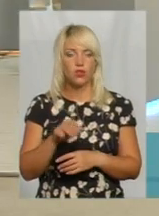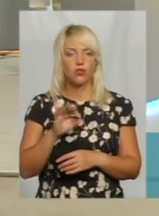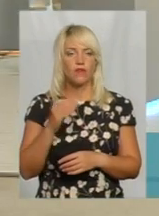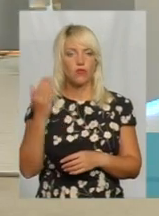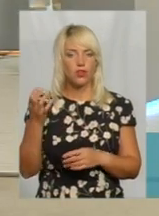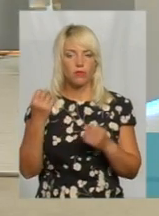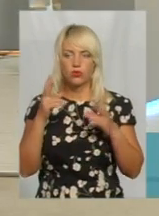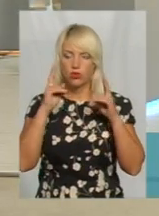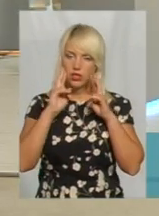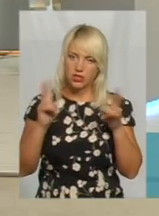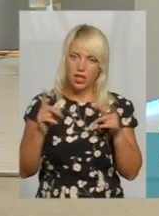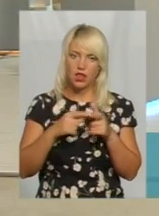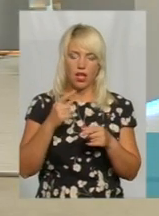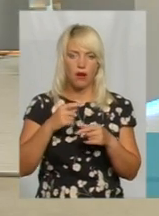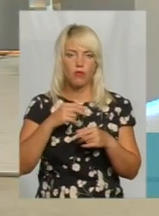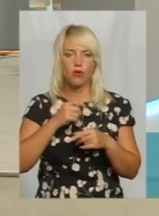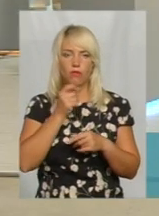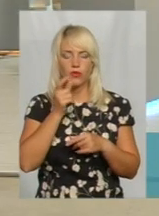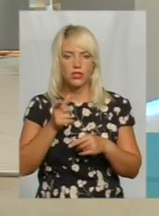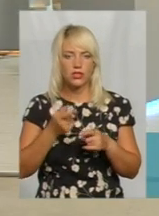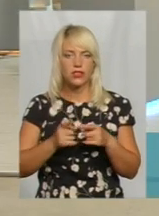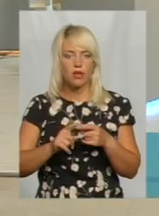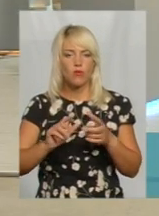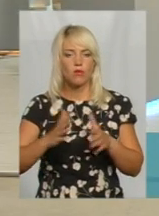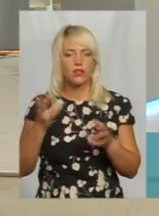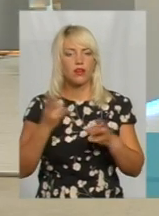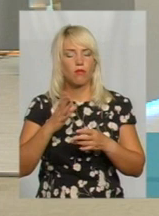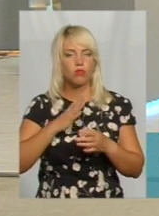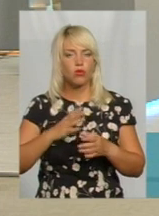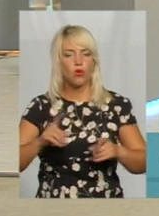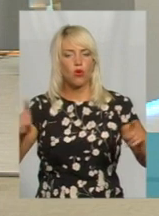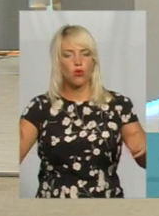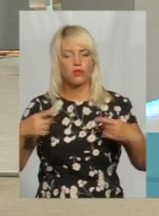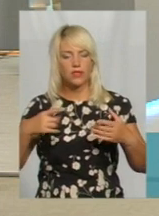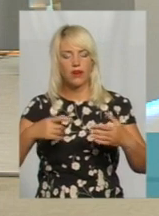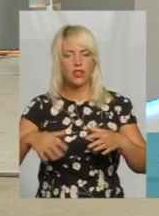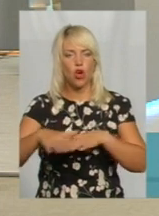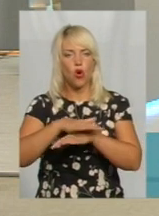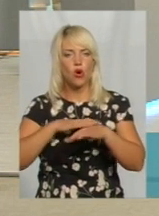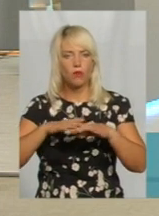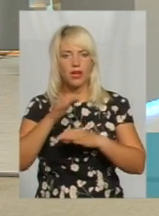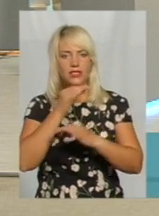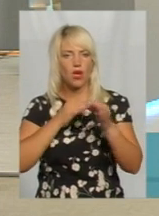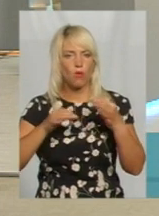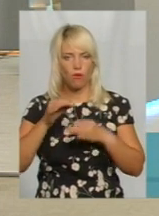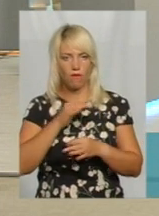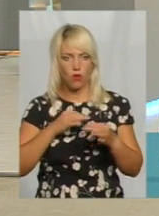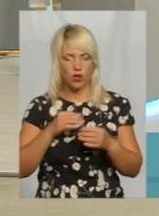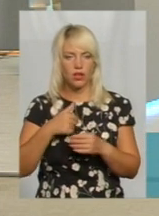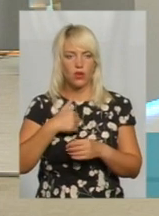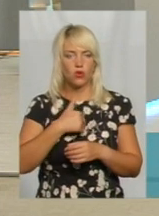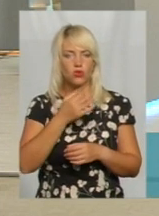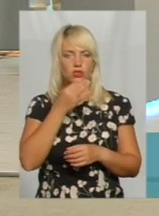просто або не знали, або упустилися в момент, що потрібно було організувати громадські обговорення. Я хочу сказати, що